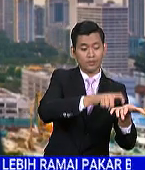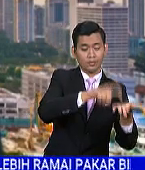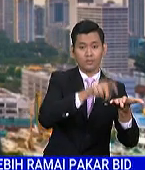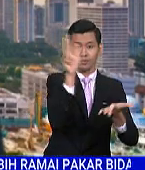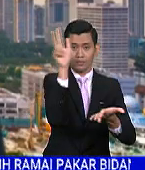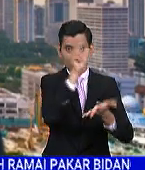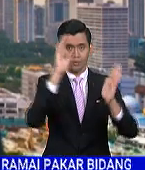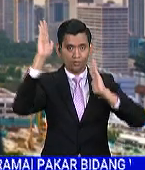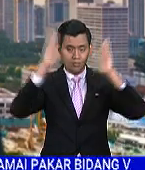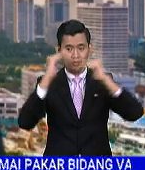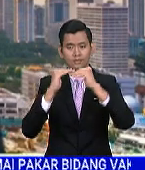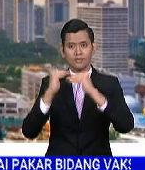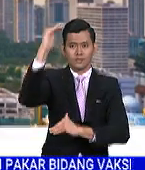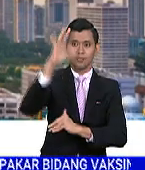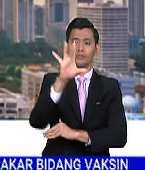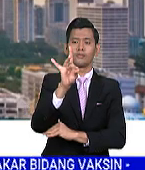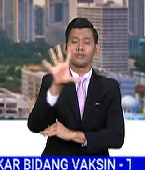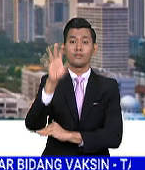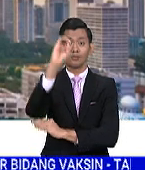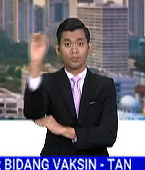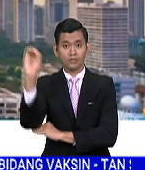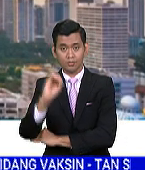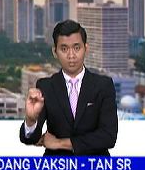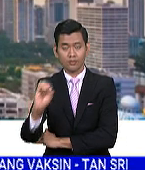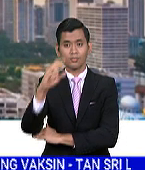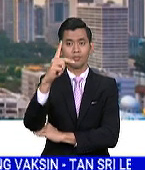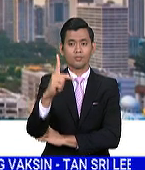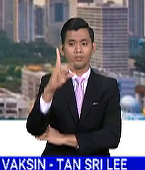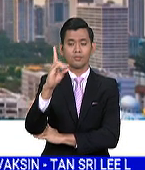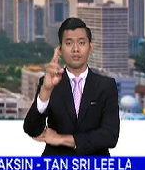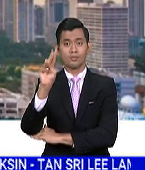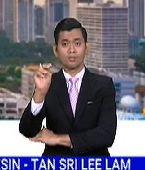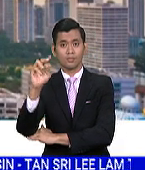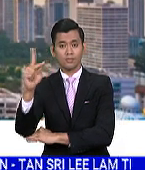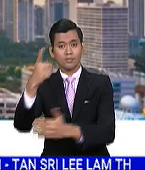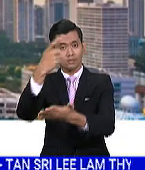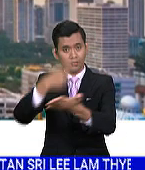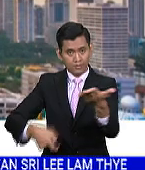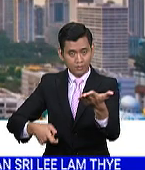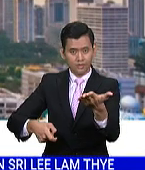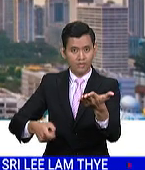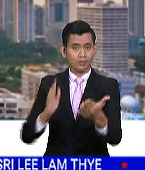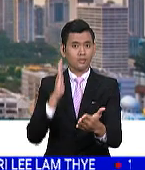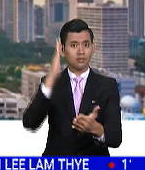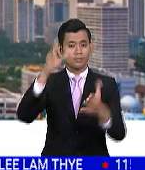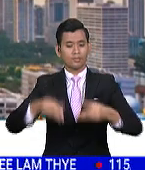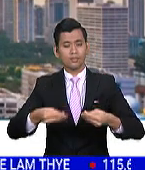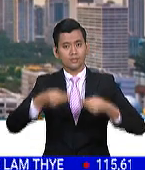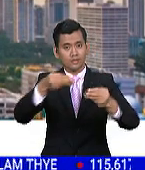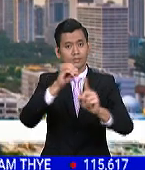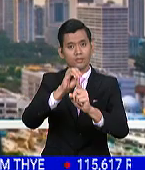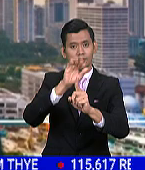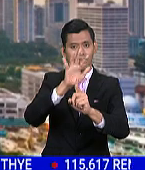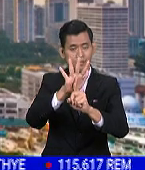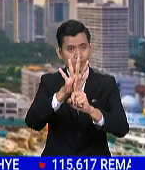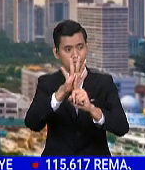Malaysia menjadi 85% daripada nilai KDNK, maka barulah ia akan menjejaskan pertumbuhan ekonomi. Jadi